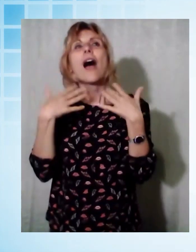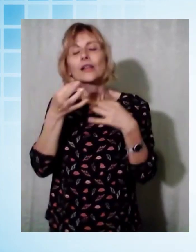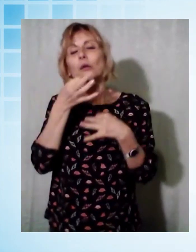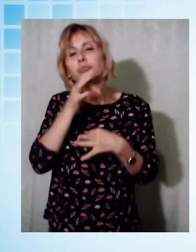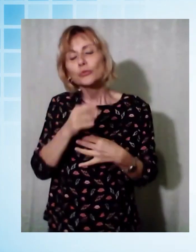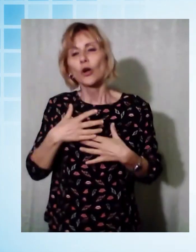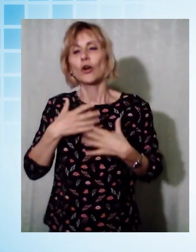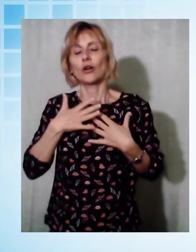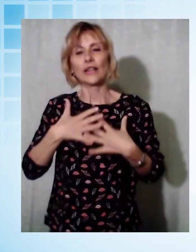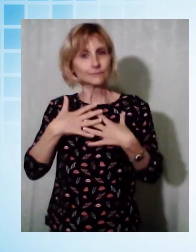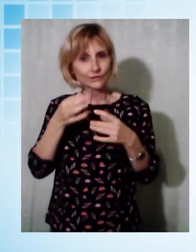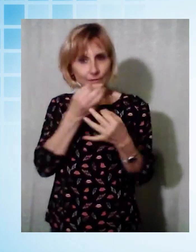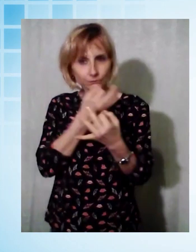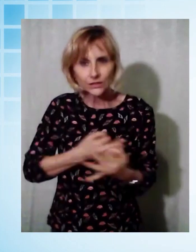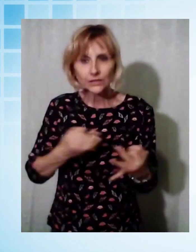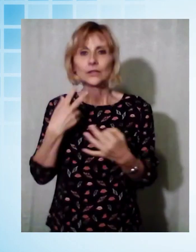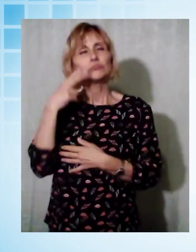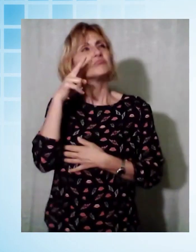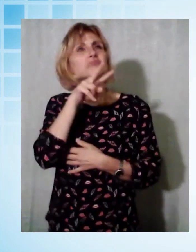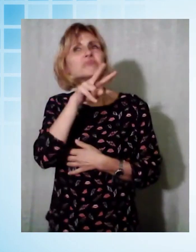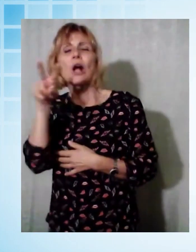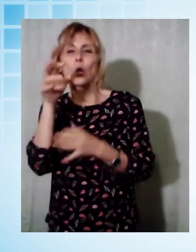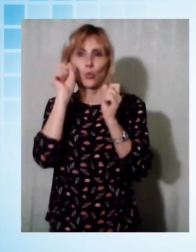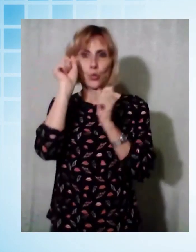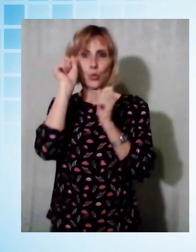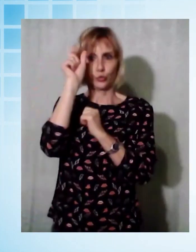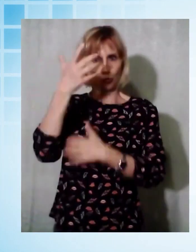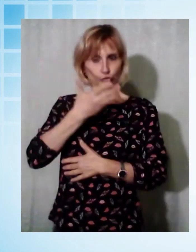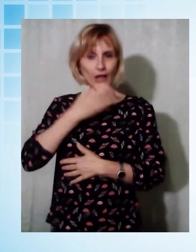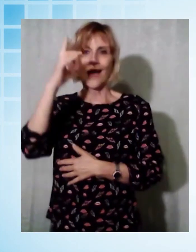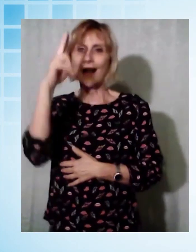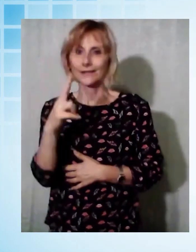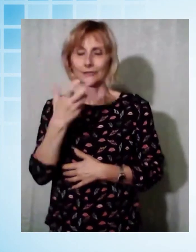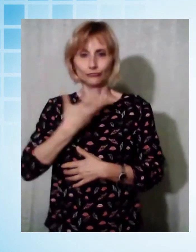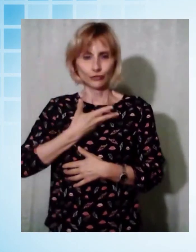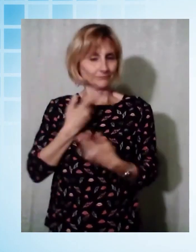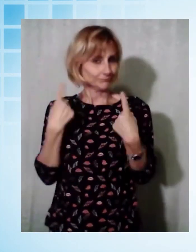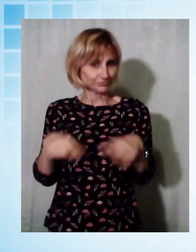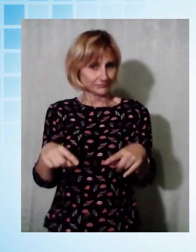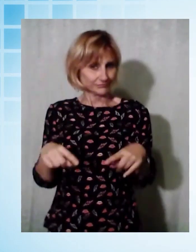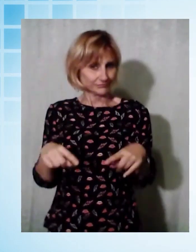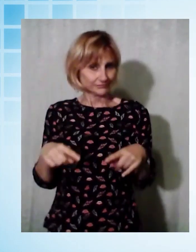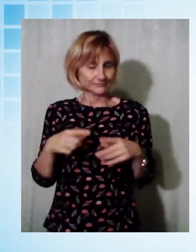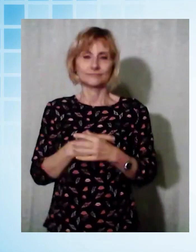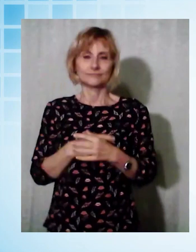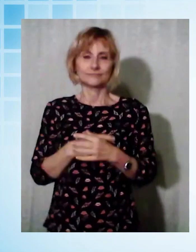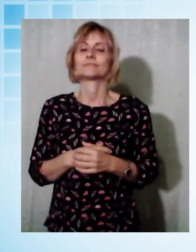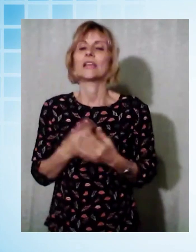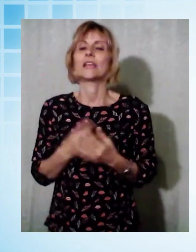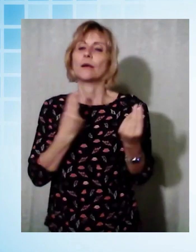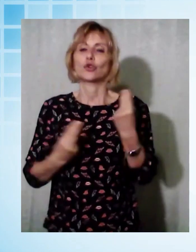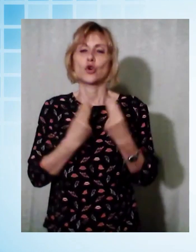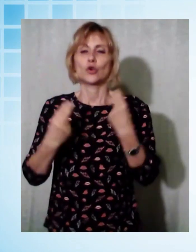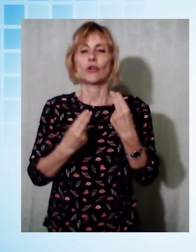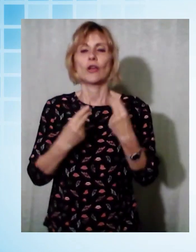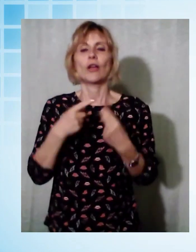dalle persone che passeggiano da sole e così è nato The Talking World. Il progetto è stato realizzato da Durante insieme